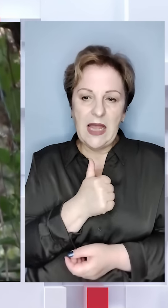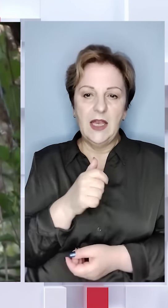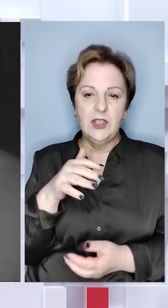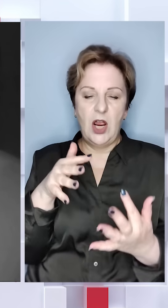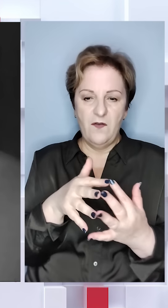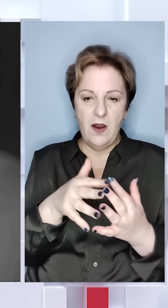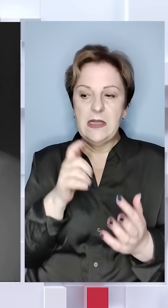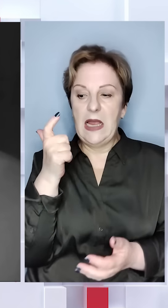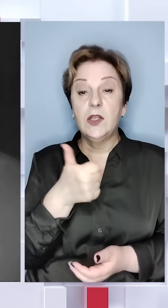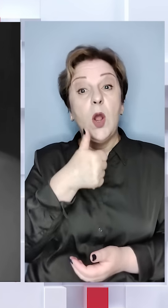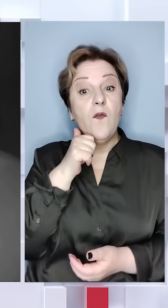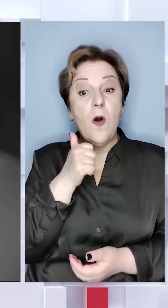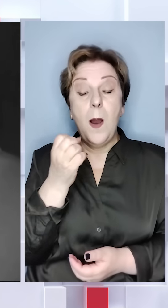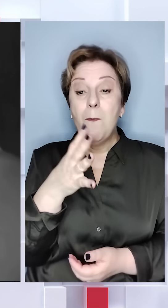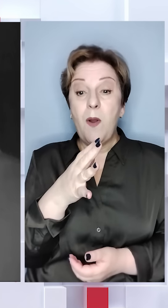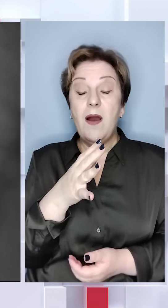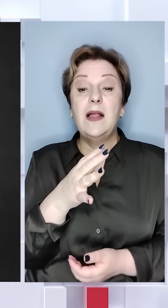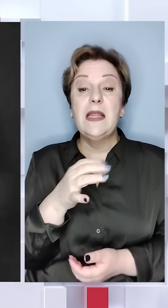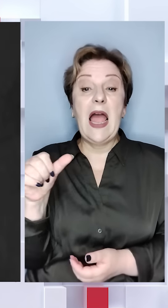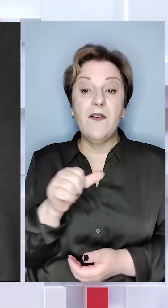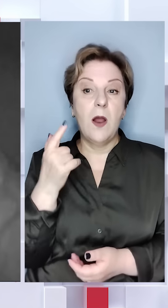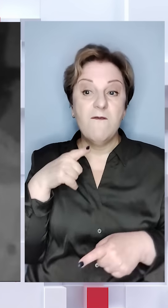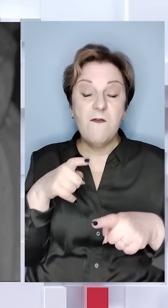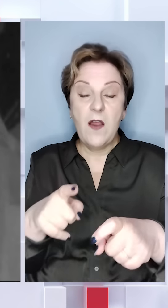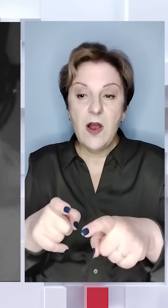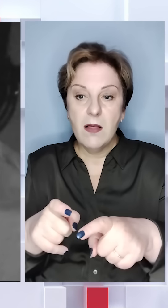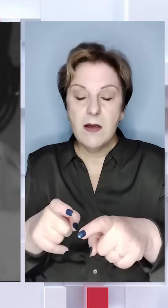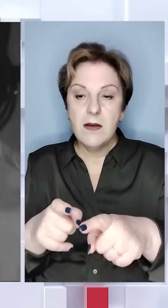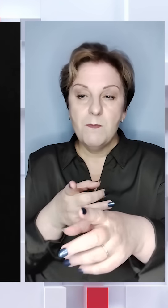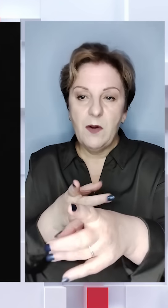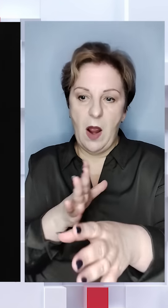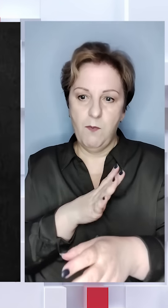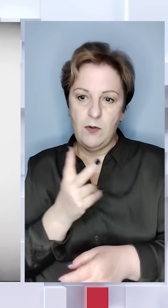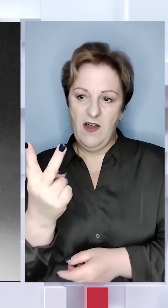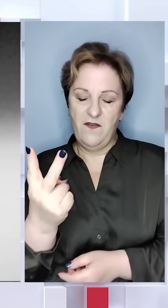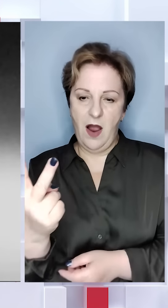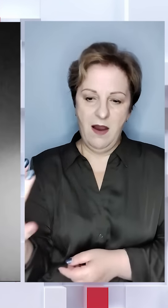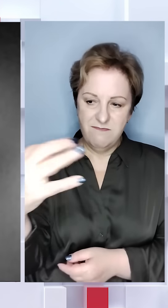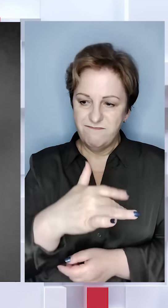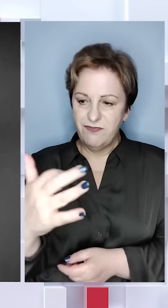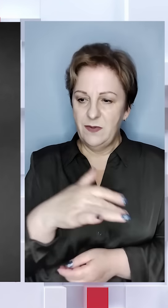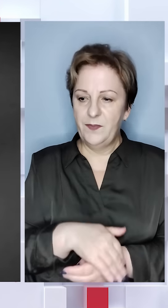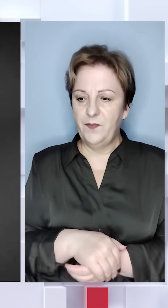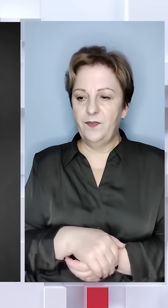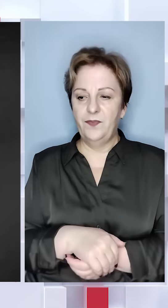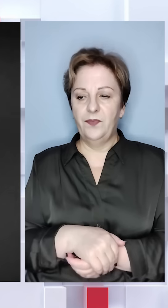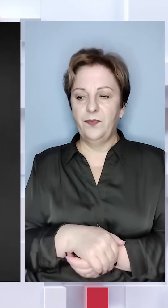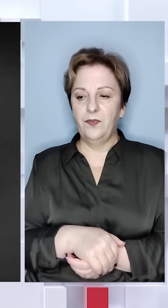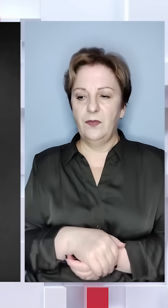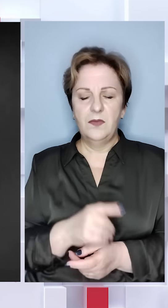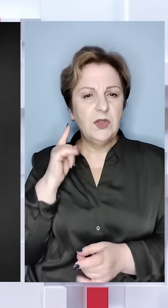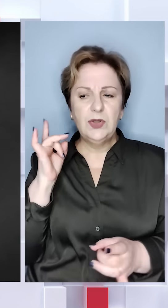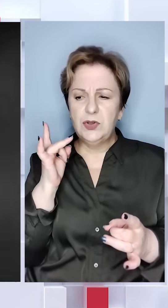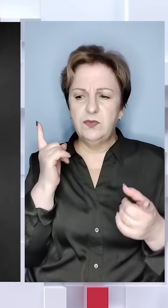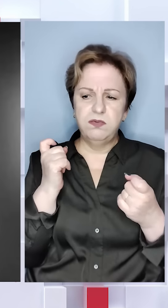Харківщині. П'ятнадцять хвилин, поки ви бігали працювати, було два заходи. Та ні, немає нічого просто вритку.